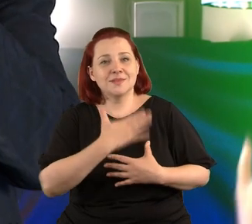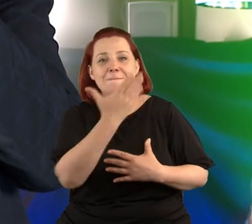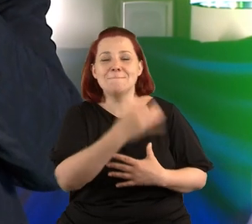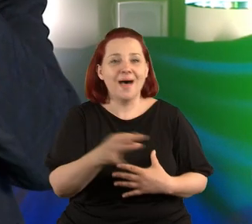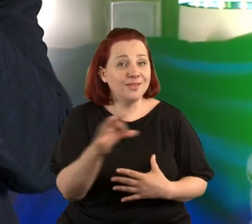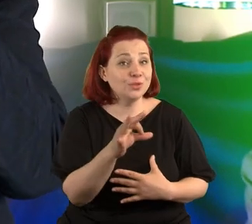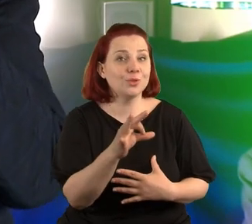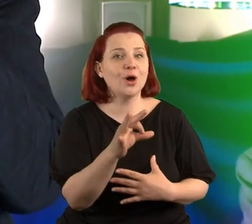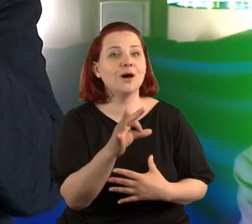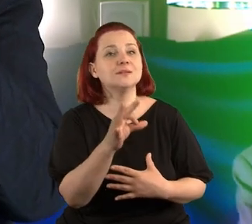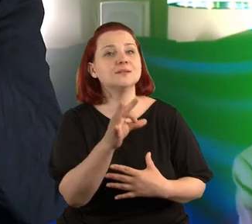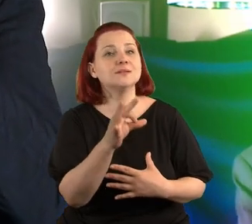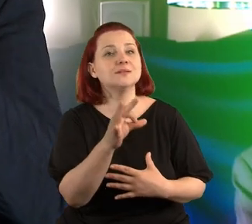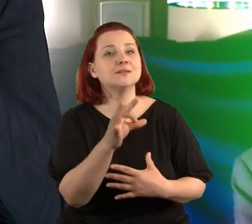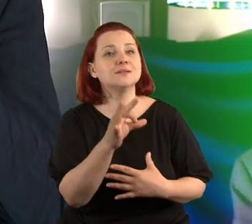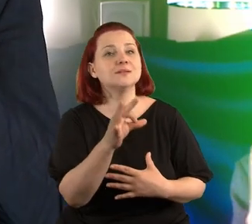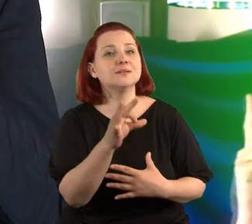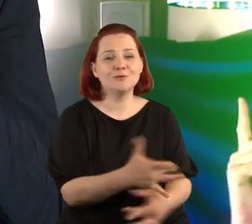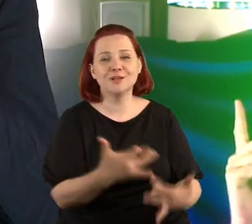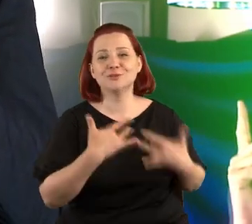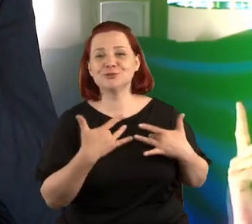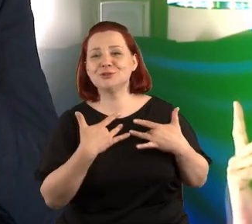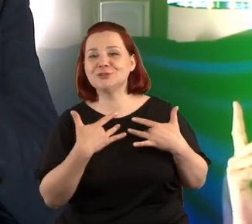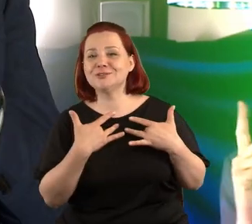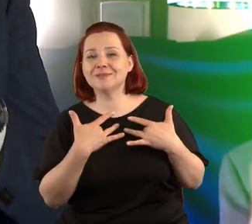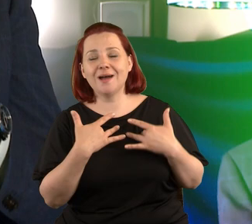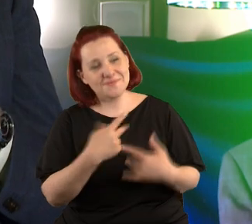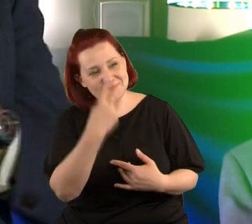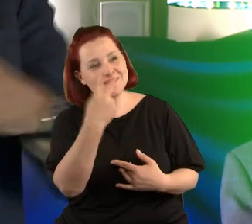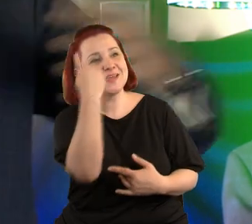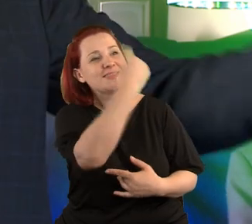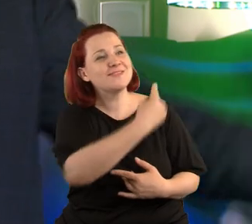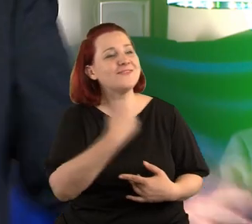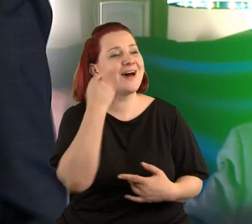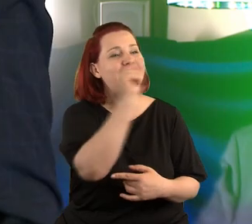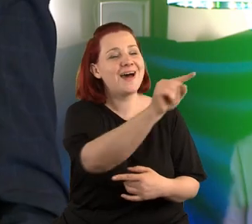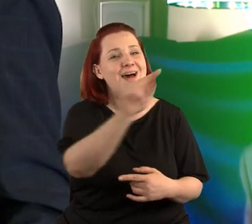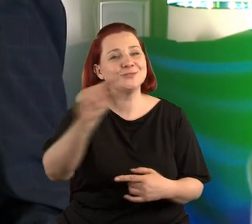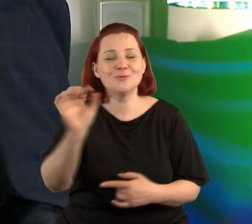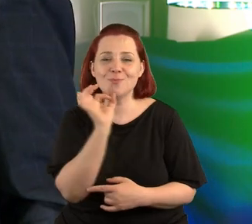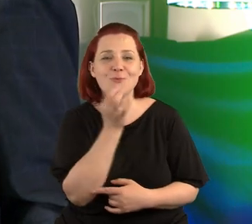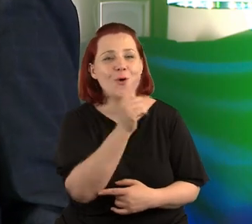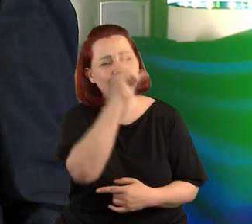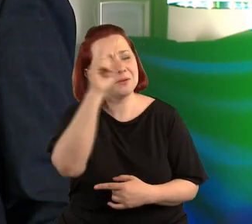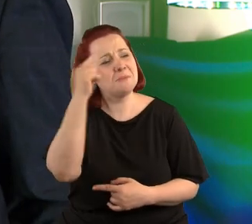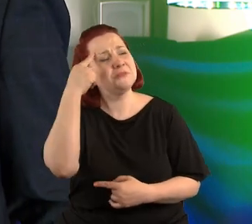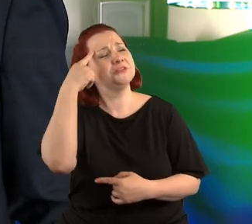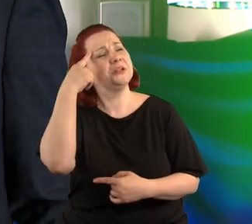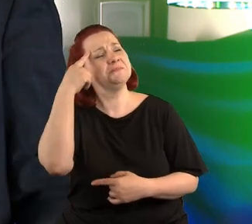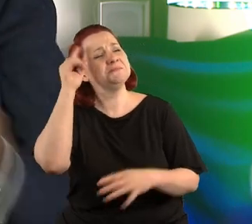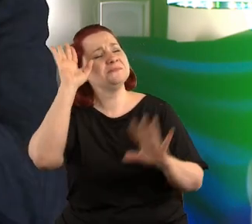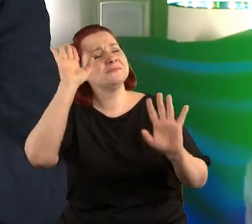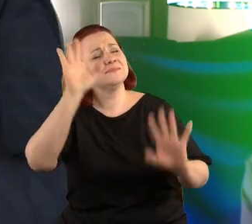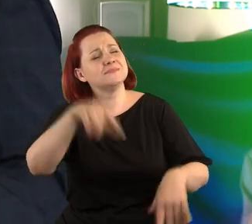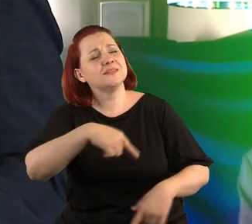Mentos pełnią życia jest. I widzę twarze zaprzyjaźnionych młodych ludzi i myślę sobie rany boskie,